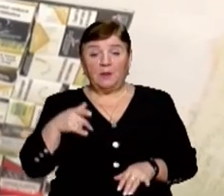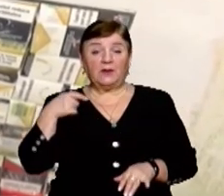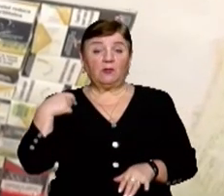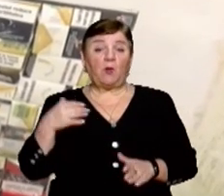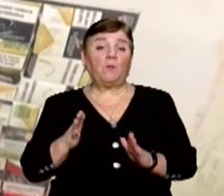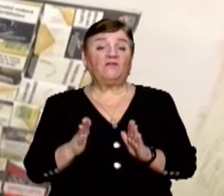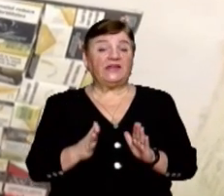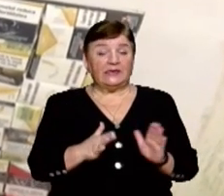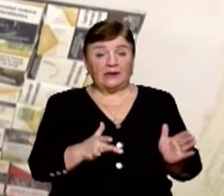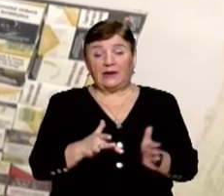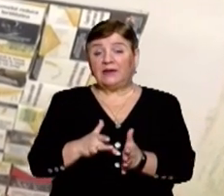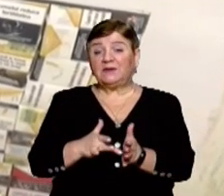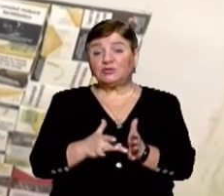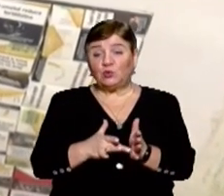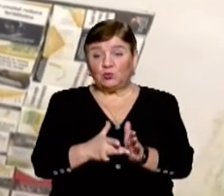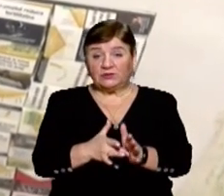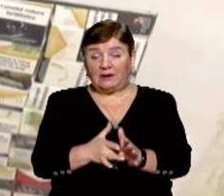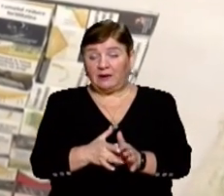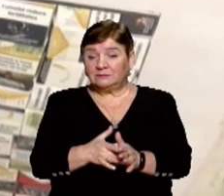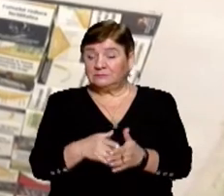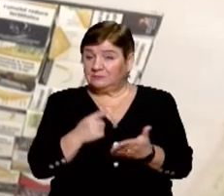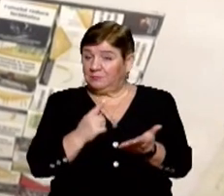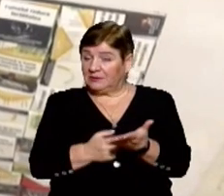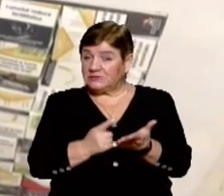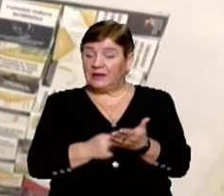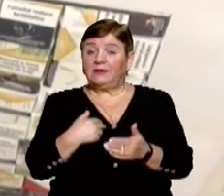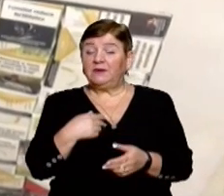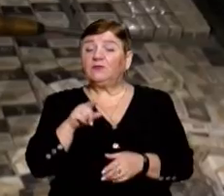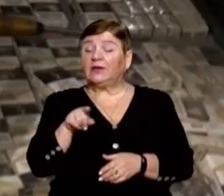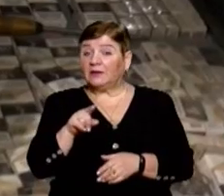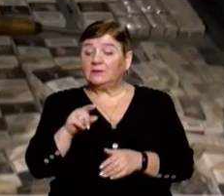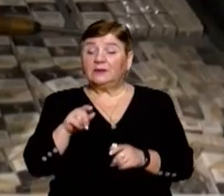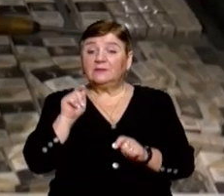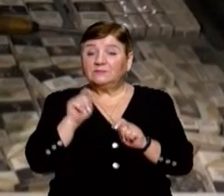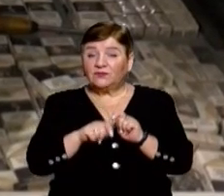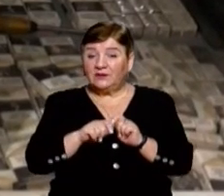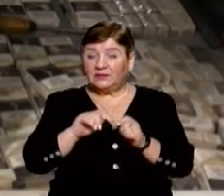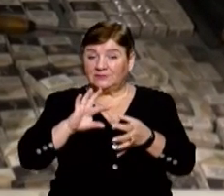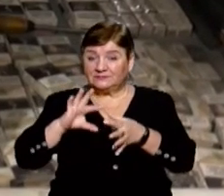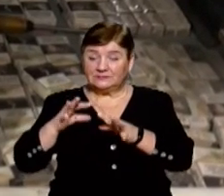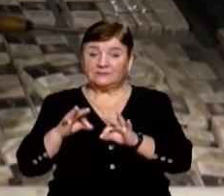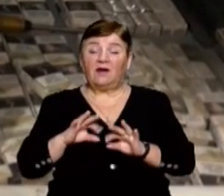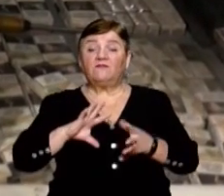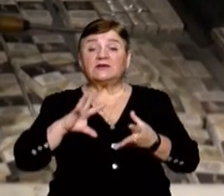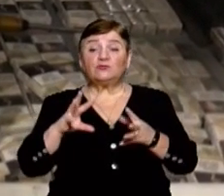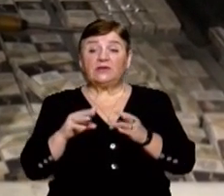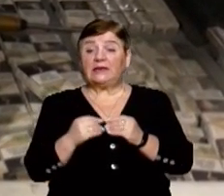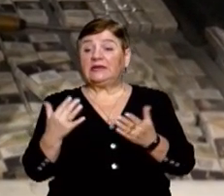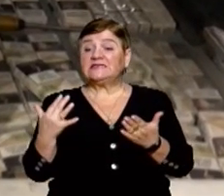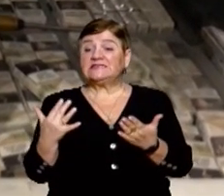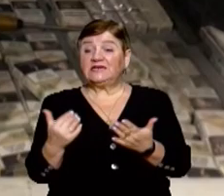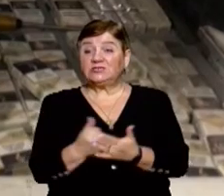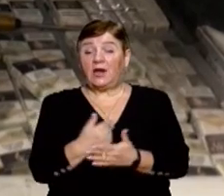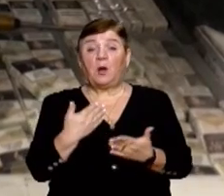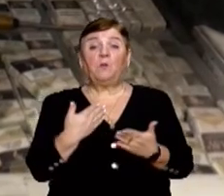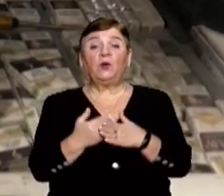поведінки та маршрут здалися підозрілими, тому вони вирішили оглянути мікроавтобуси детальніше. В результаті чого знайшли загалом